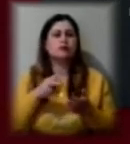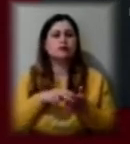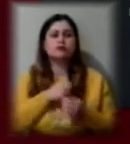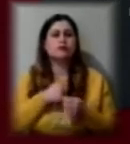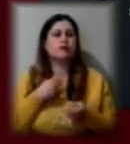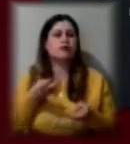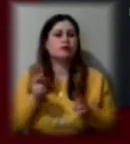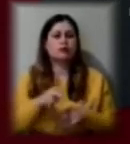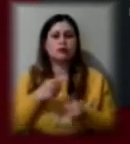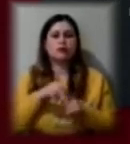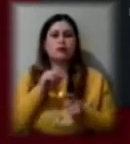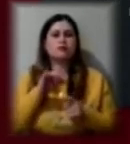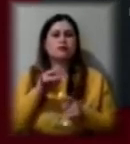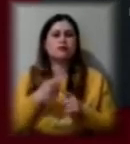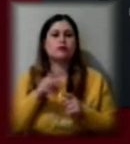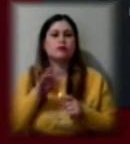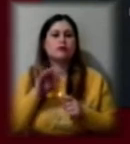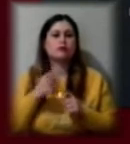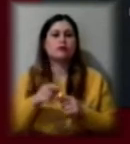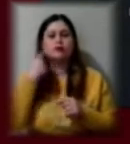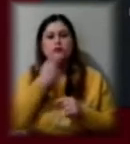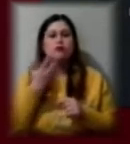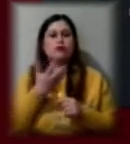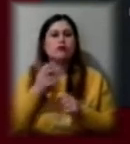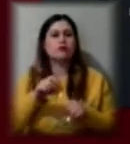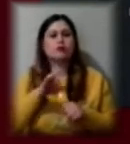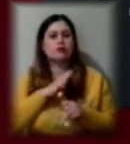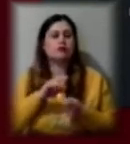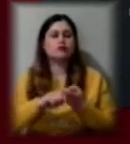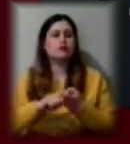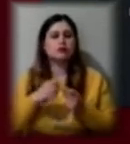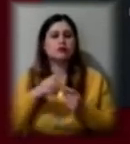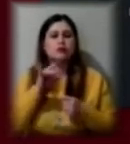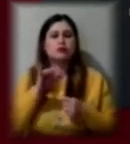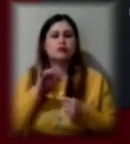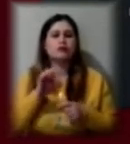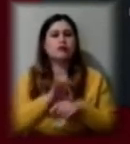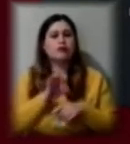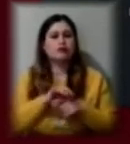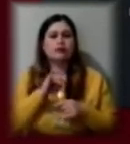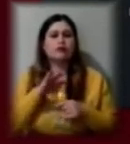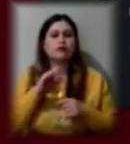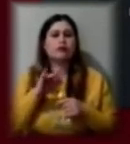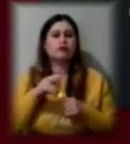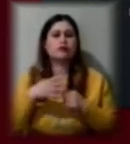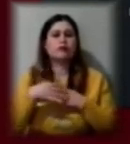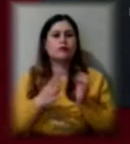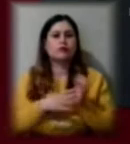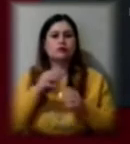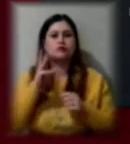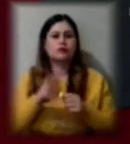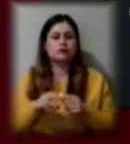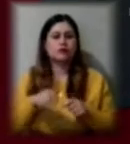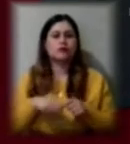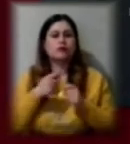обсервації карантину особою, яка може бути інфікована коронавірусною хворобою COVID-19. Штраф за порушення правил карантину,